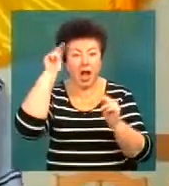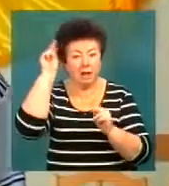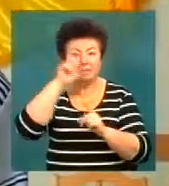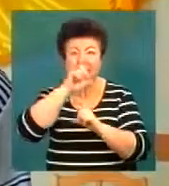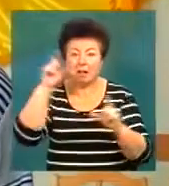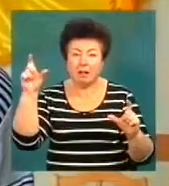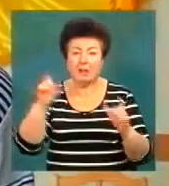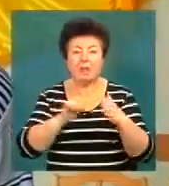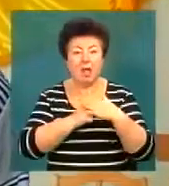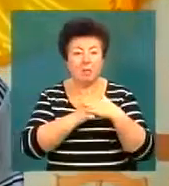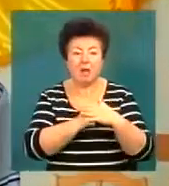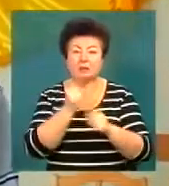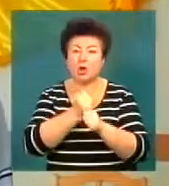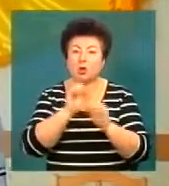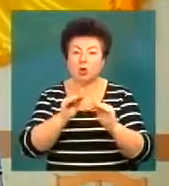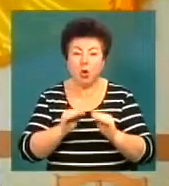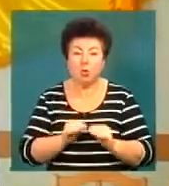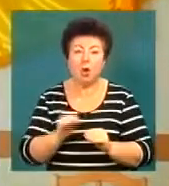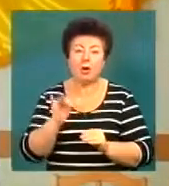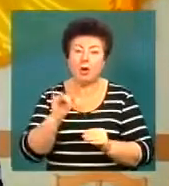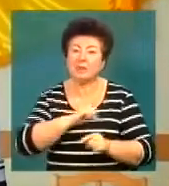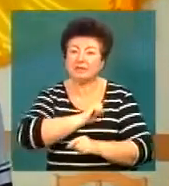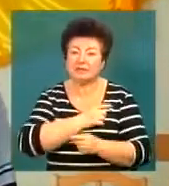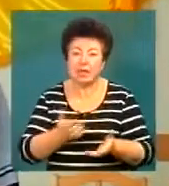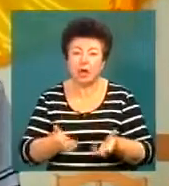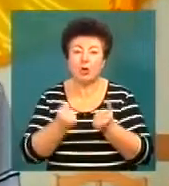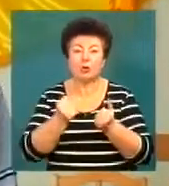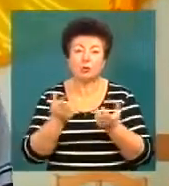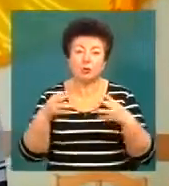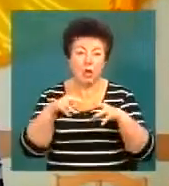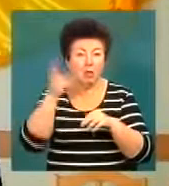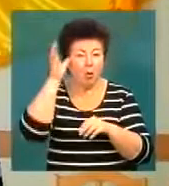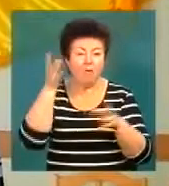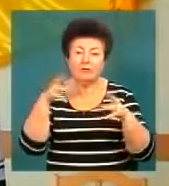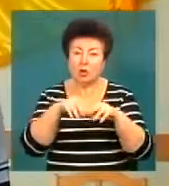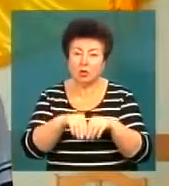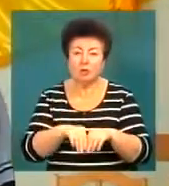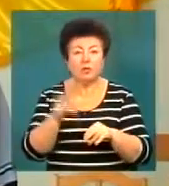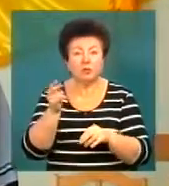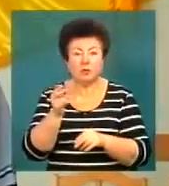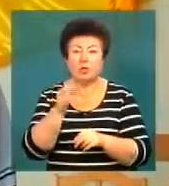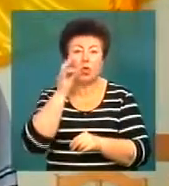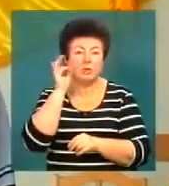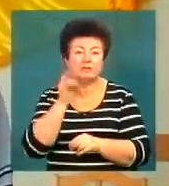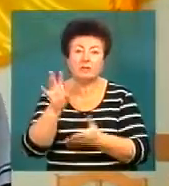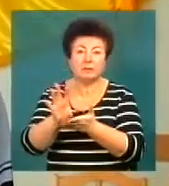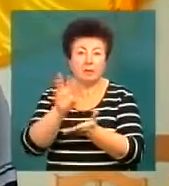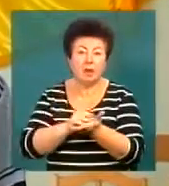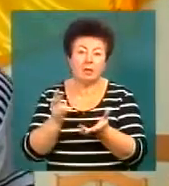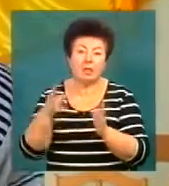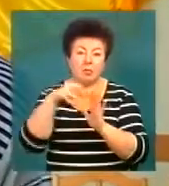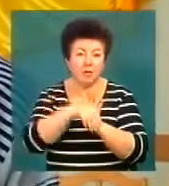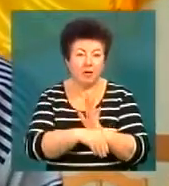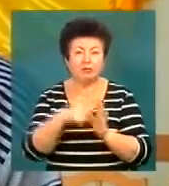інновацій та розробок, що суттєво підсилює їхню наукову складову. Це теж також дуже важливий досвід, який треба